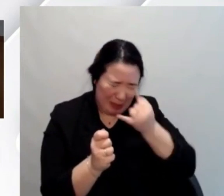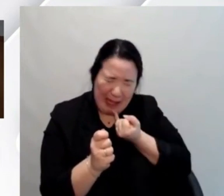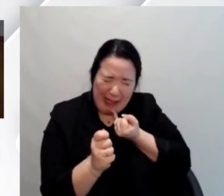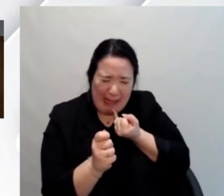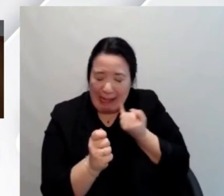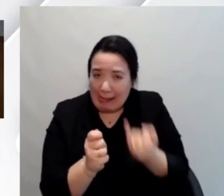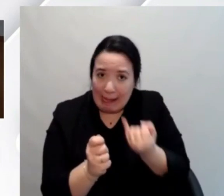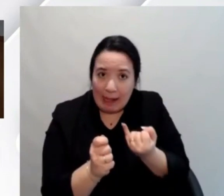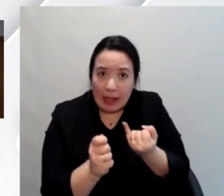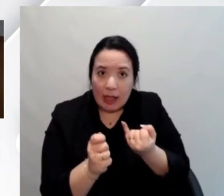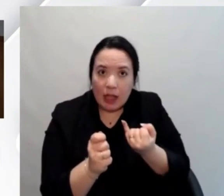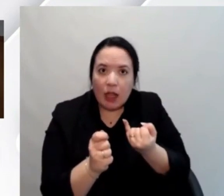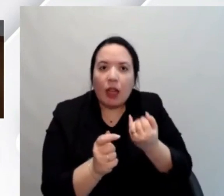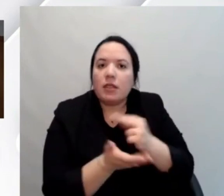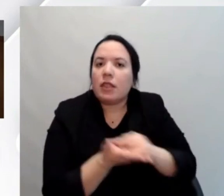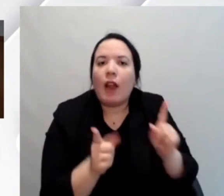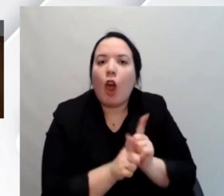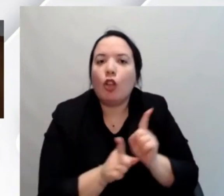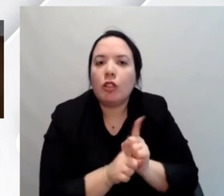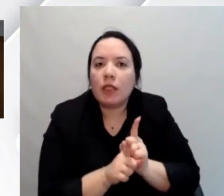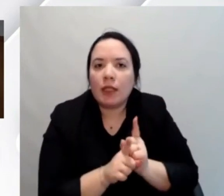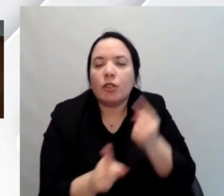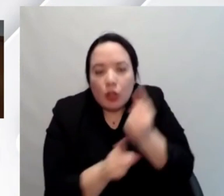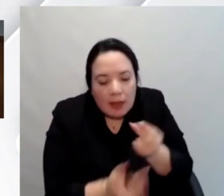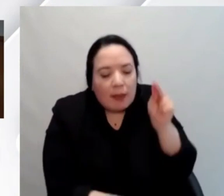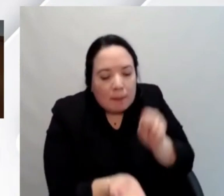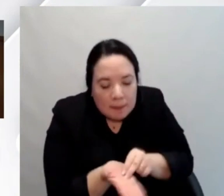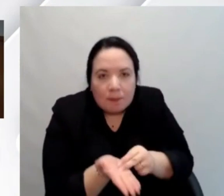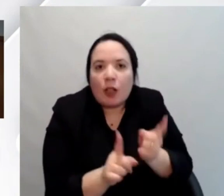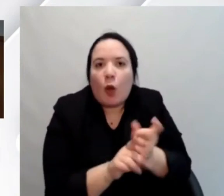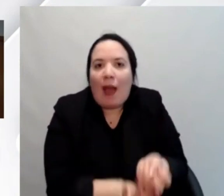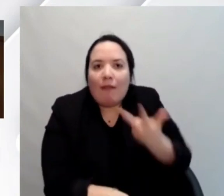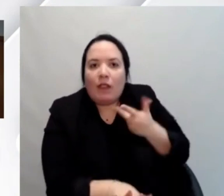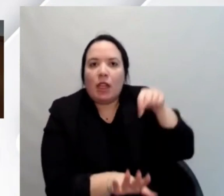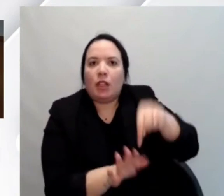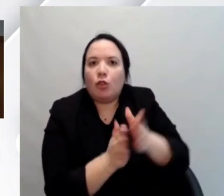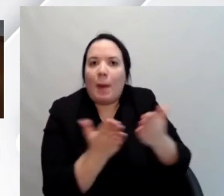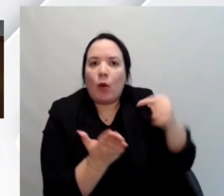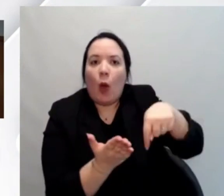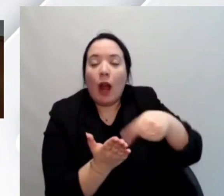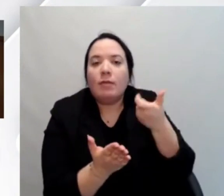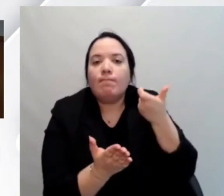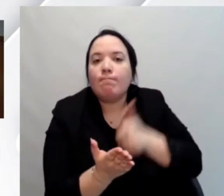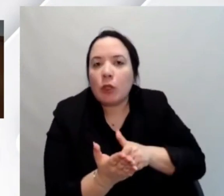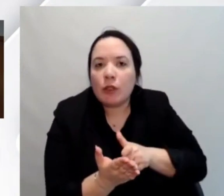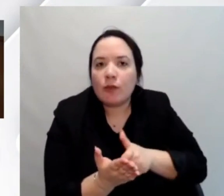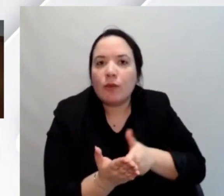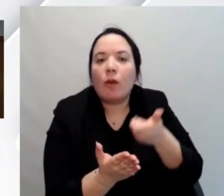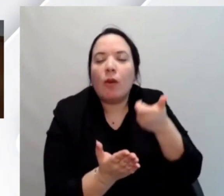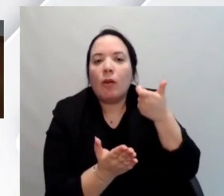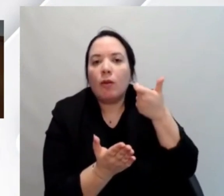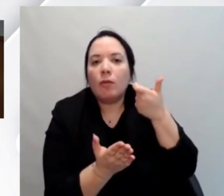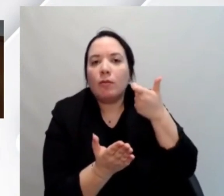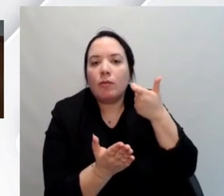giustamente va scritto giustamente va segnalato proprio perché proprio perché